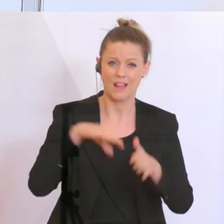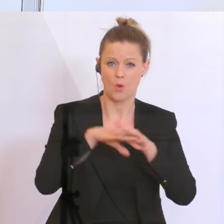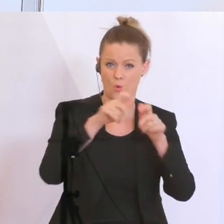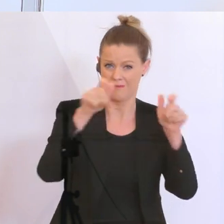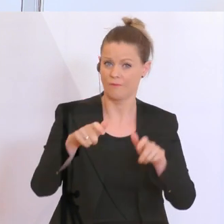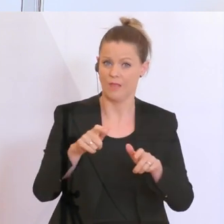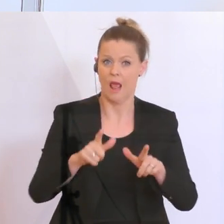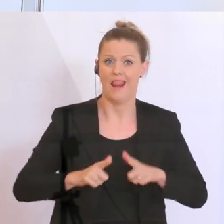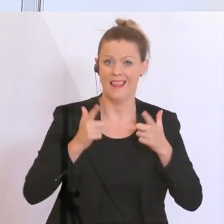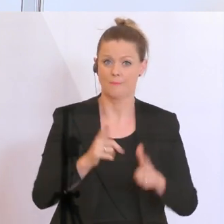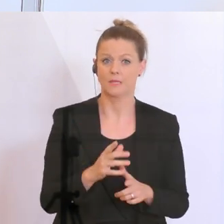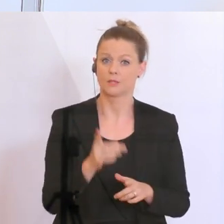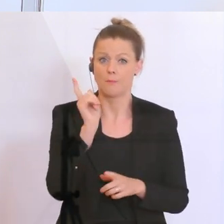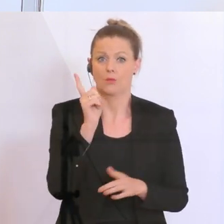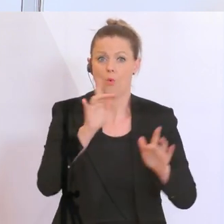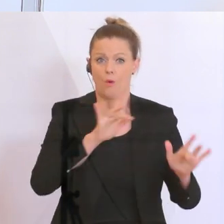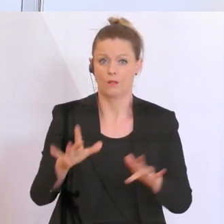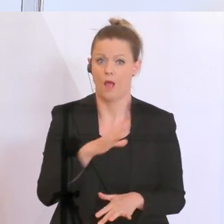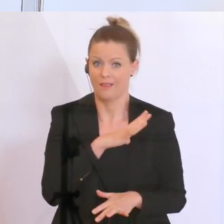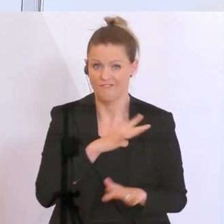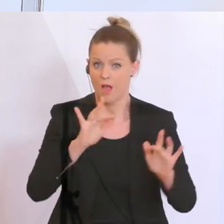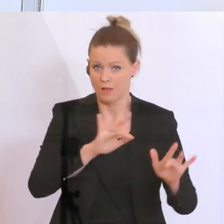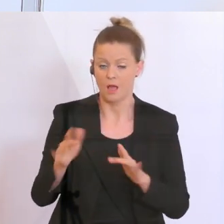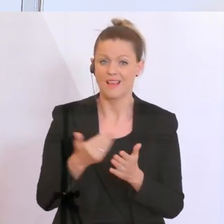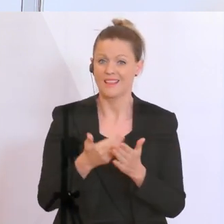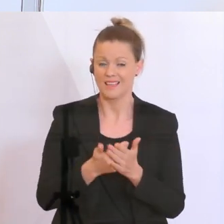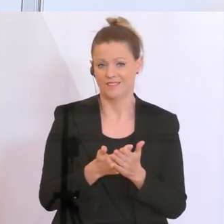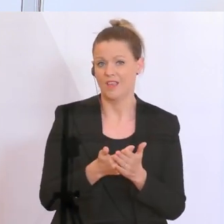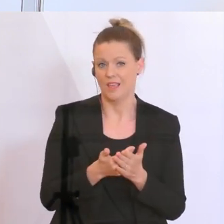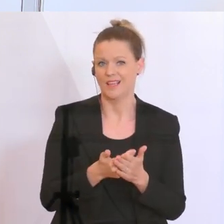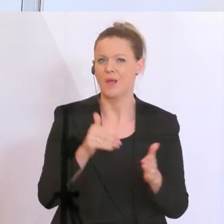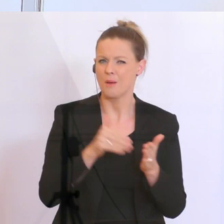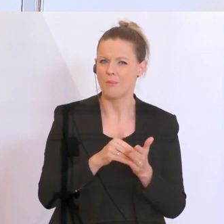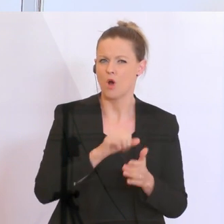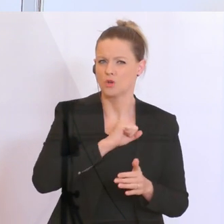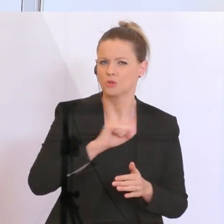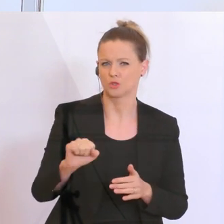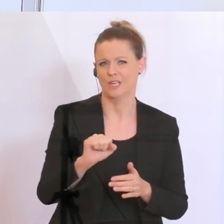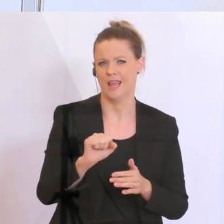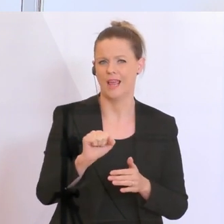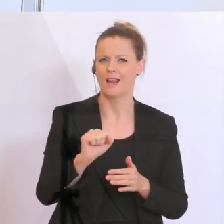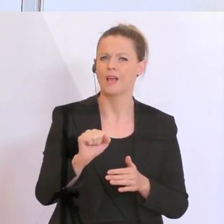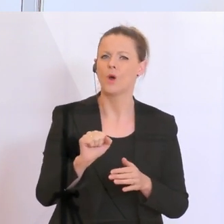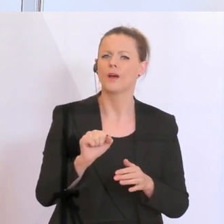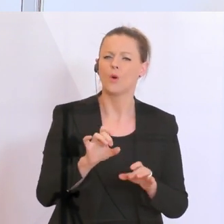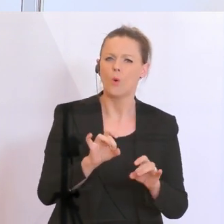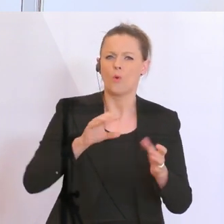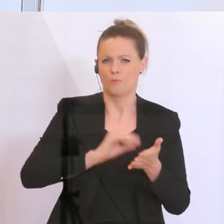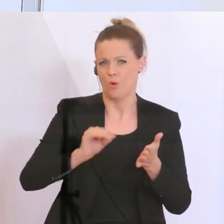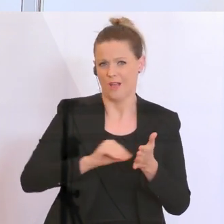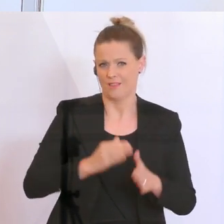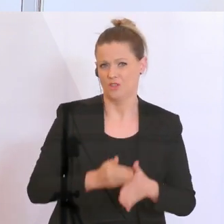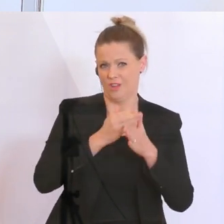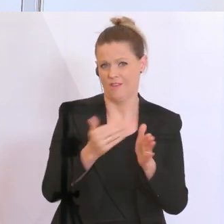Existenzen, es geht um das Überleben und hier ist Hilfe rasch und unbürokratisch gefordert. Und daher auch die intensive